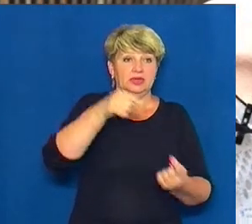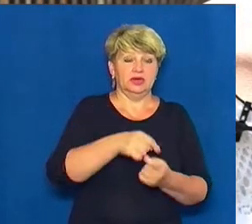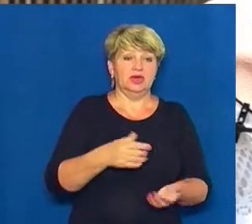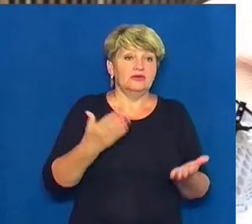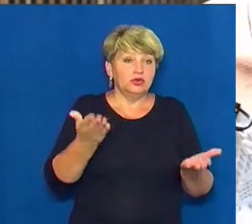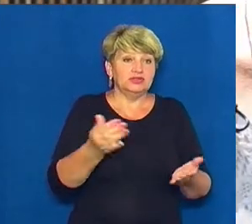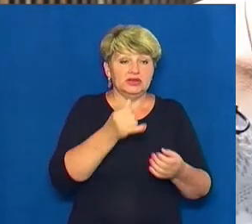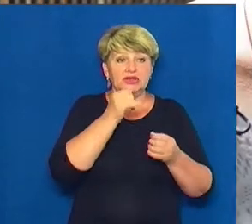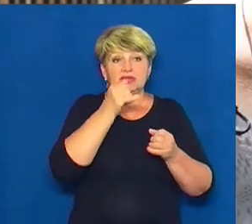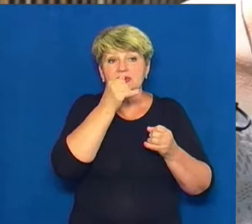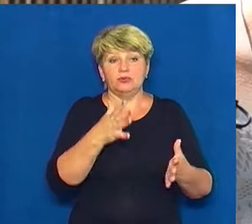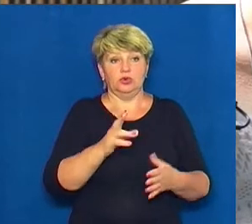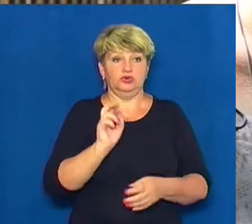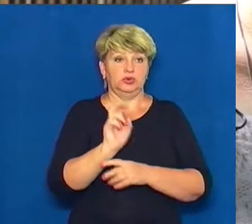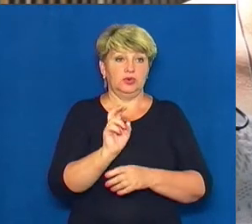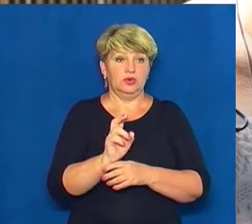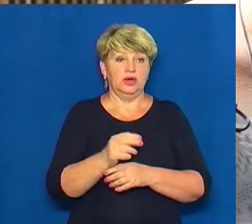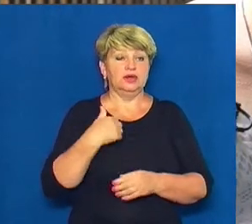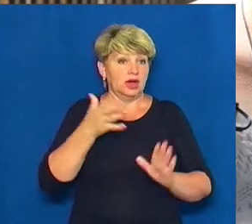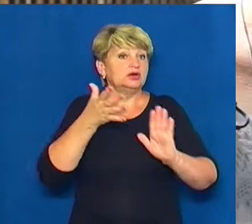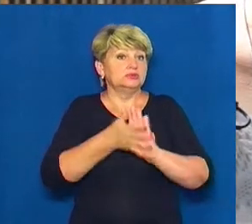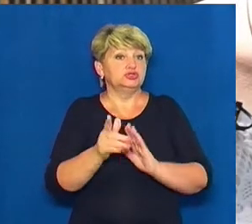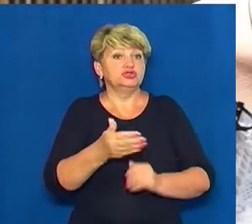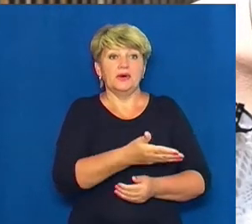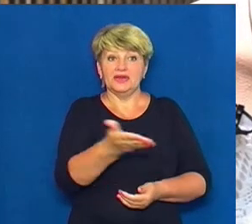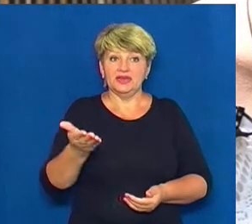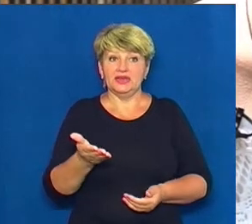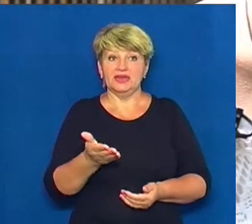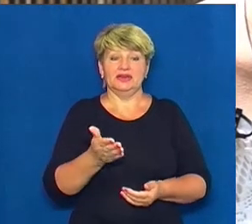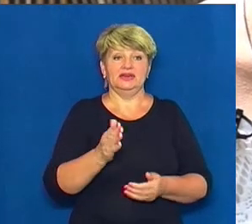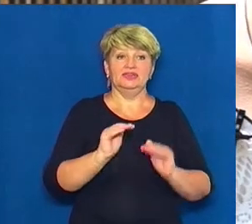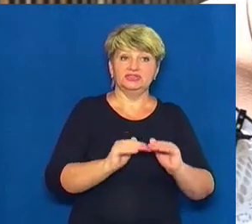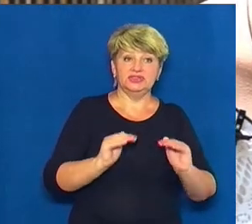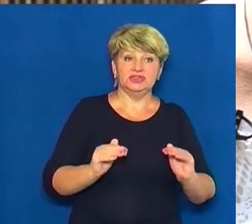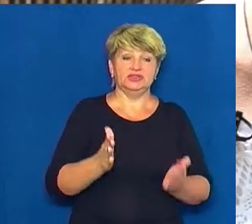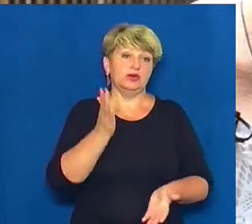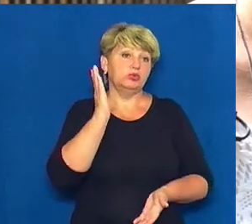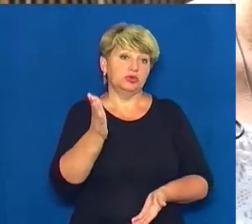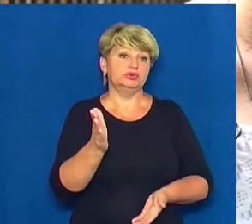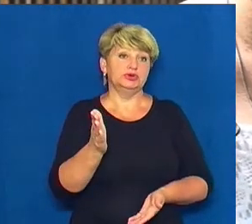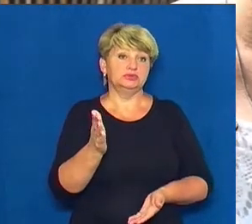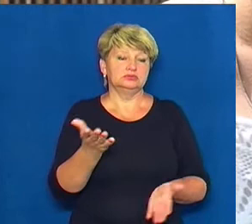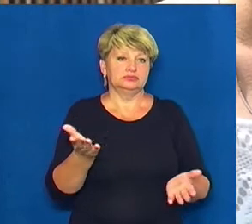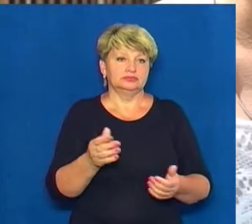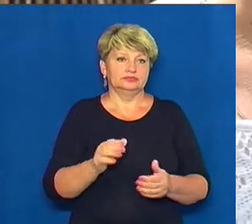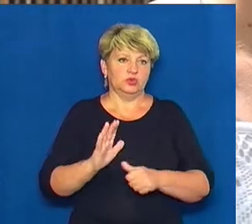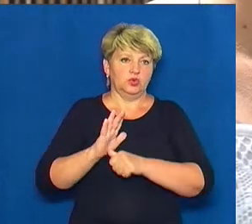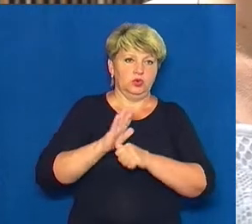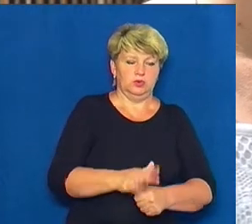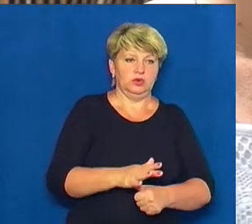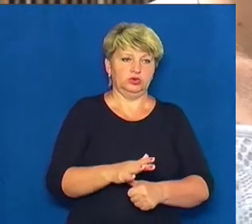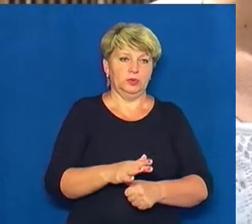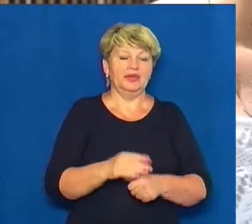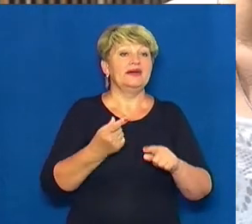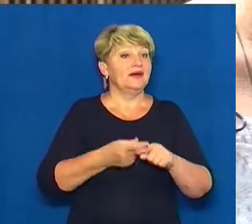ходити, але я розумію, що їх дітки інші будуть гнобити. В цьому